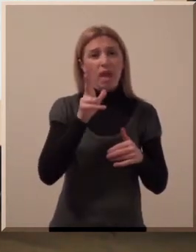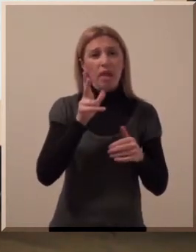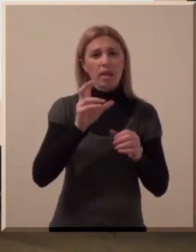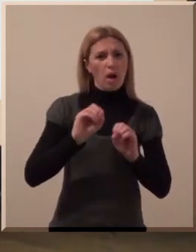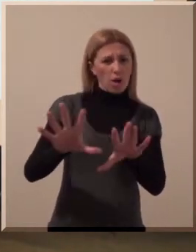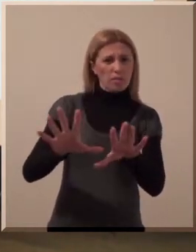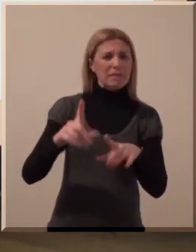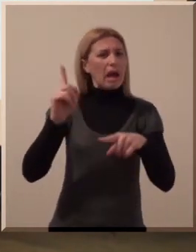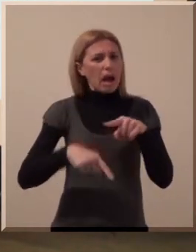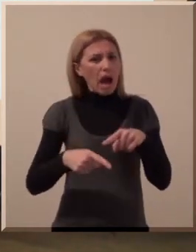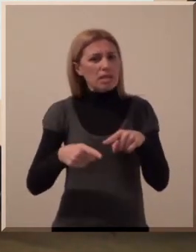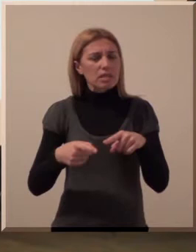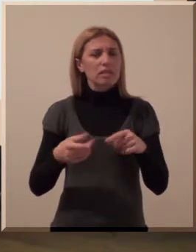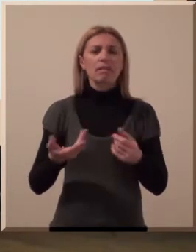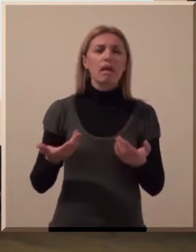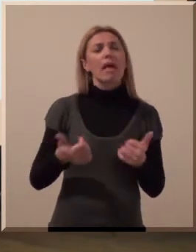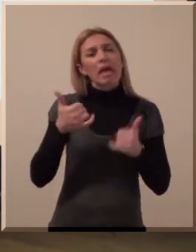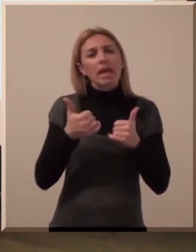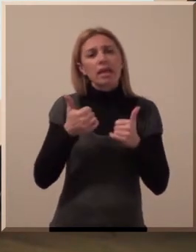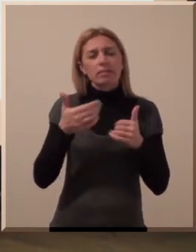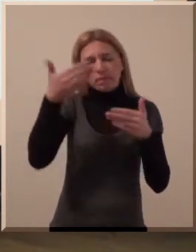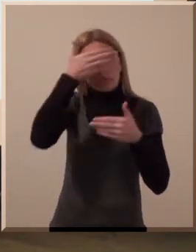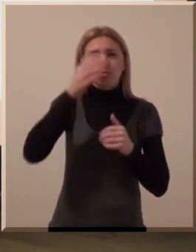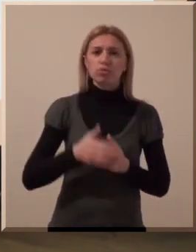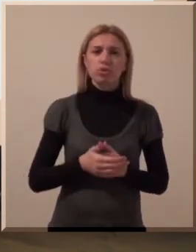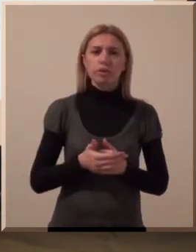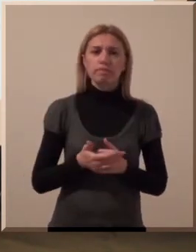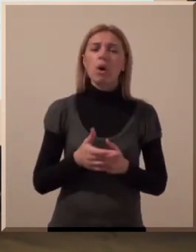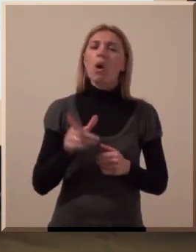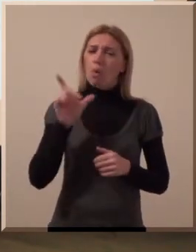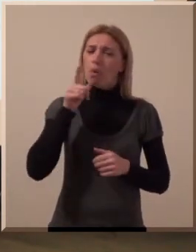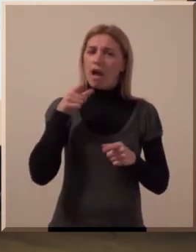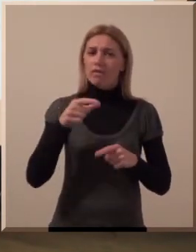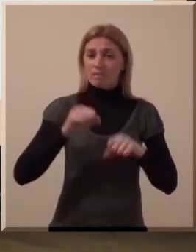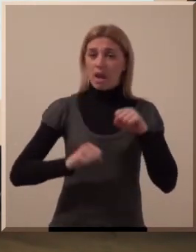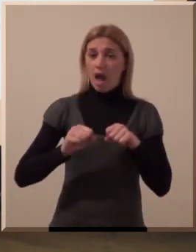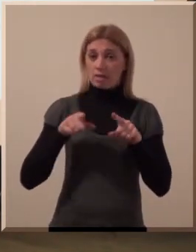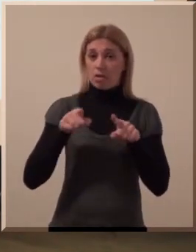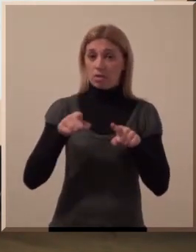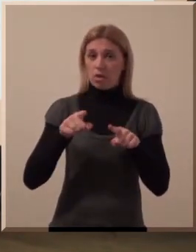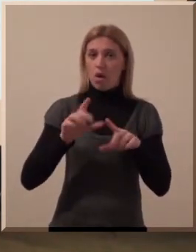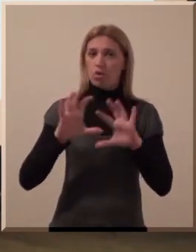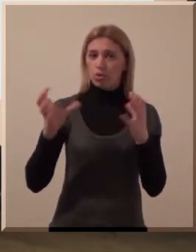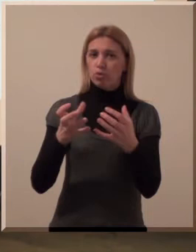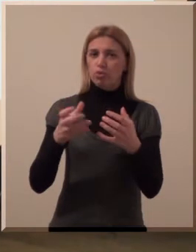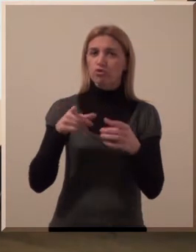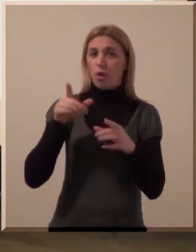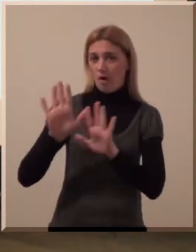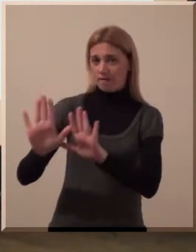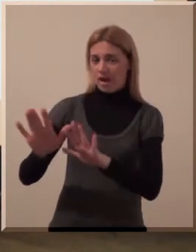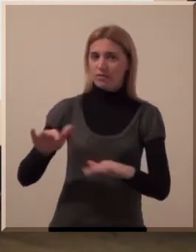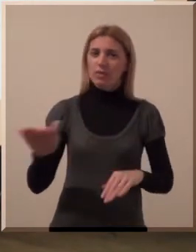Da li ste se plašili, da li ste htjeli da ga odbacite, da ga kaznete na svaku cijelu i biste zažmurili? Obečno su ove reakcije